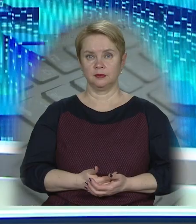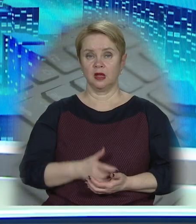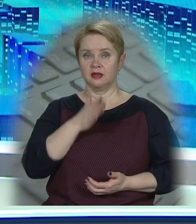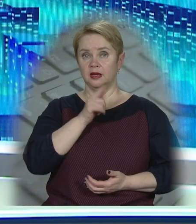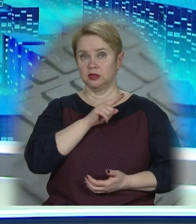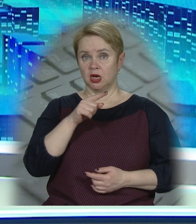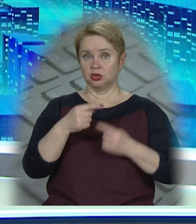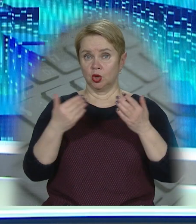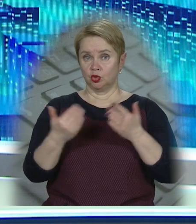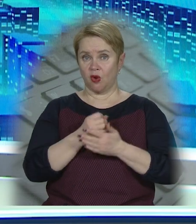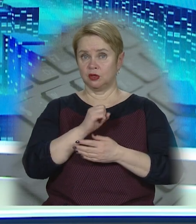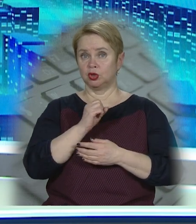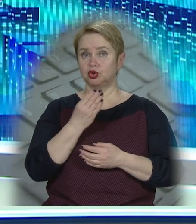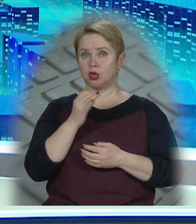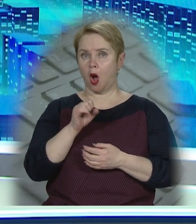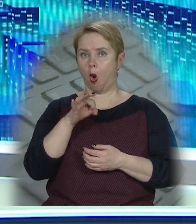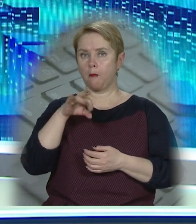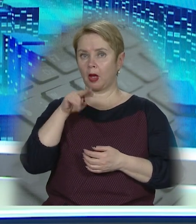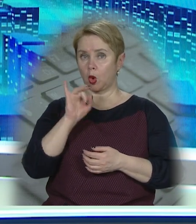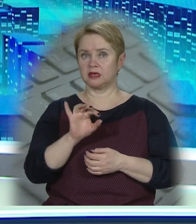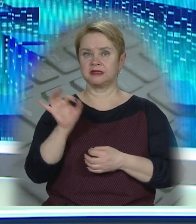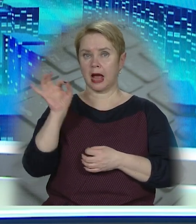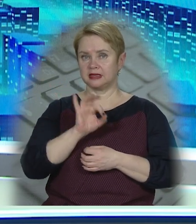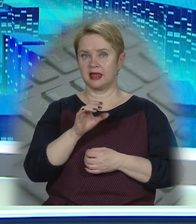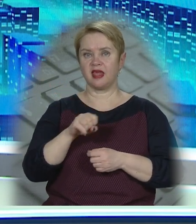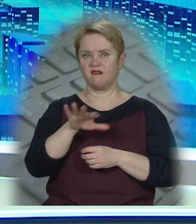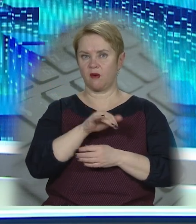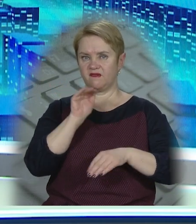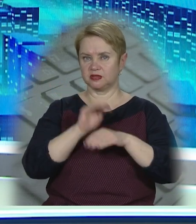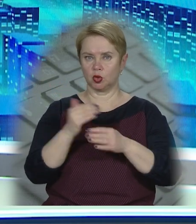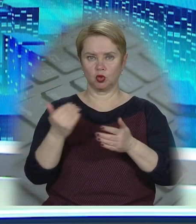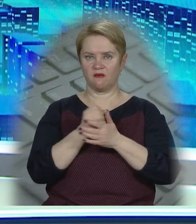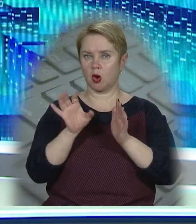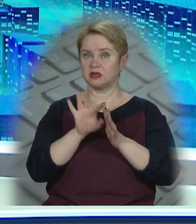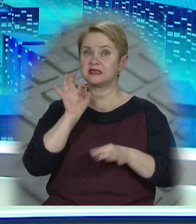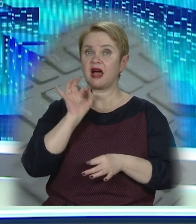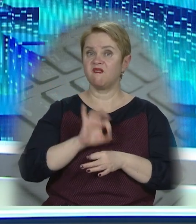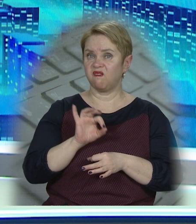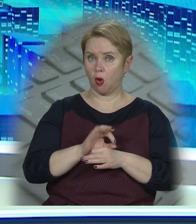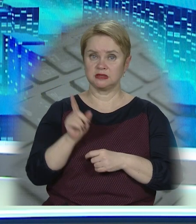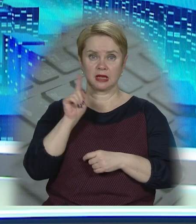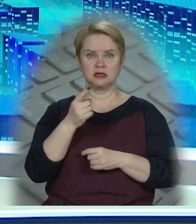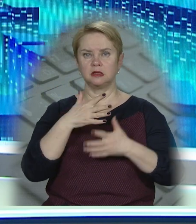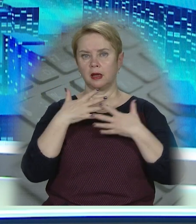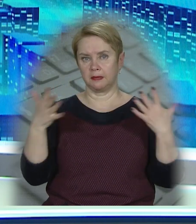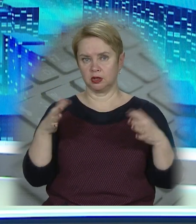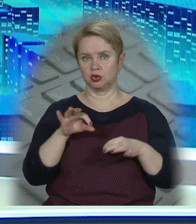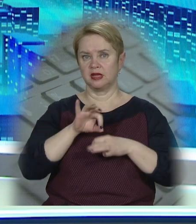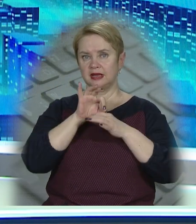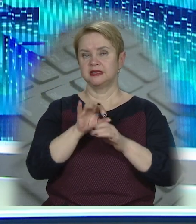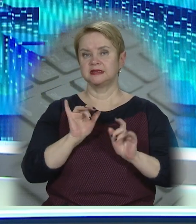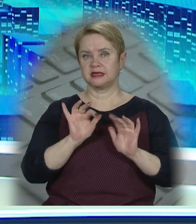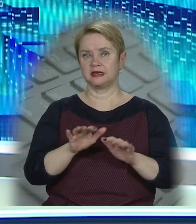Тим часом через новий штам Омікрон в Західній Європі чини щодня фіксують нові рекорди захворюваності. Одним з найбільших